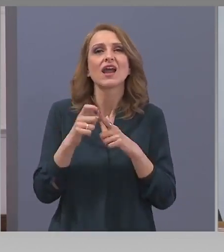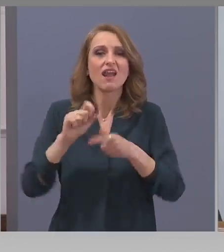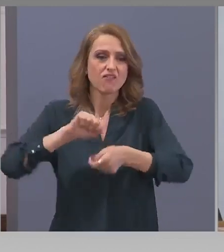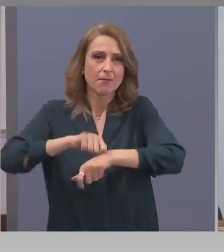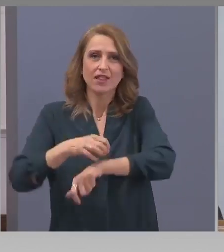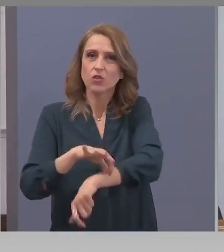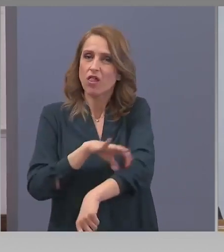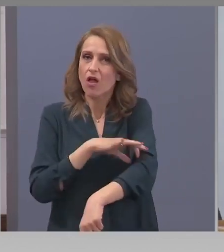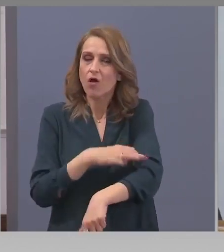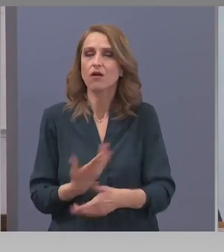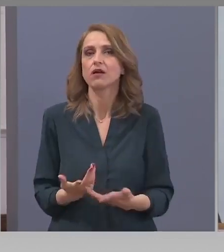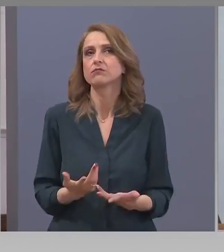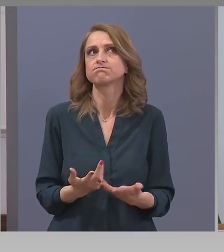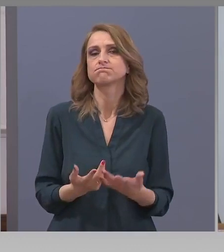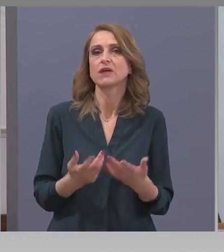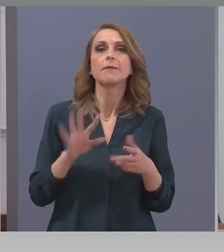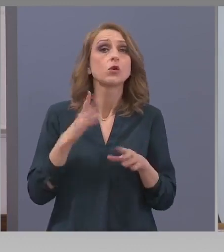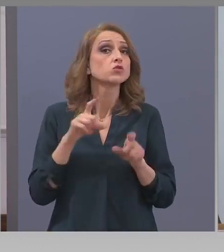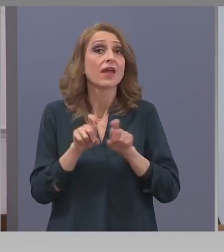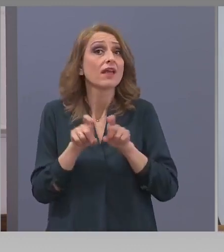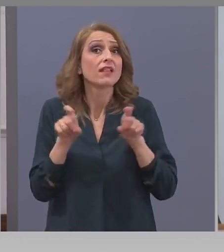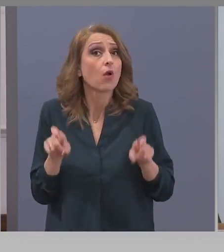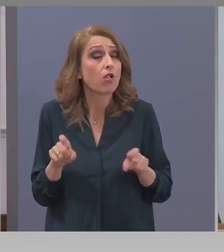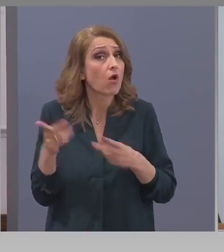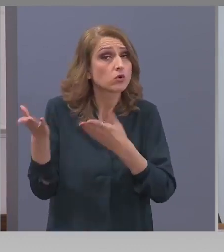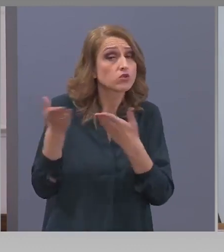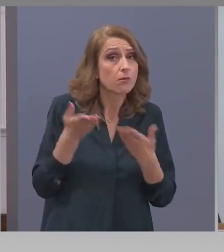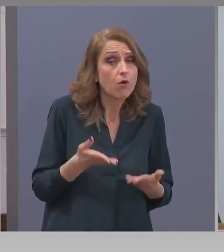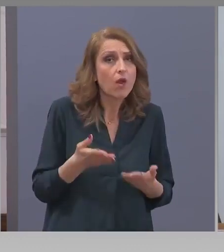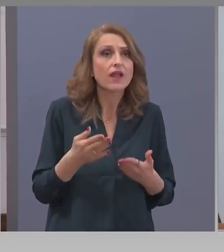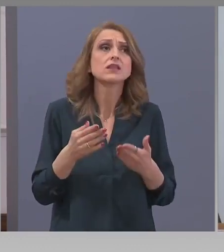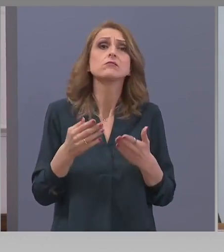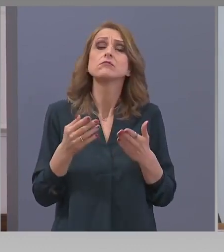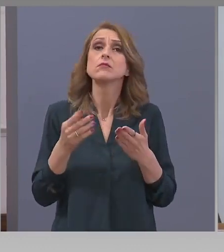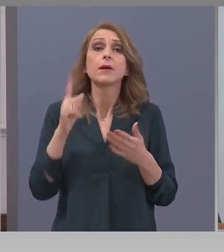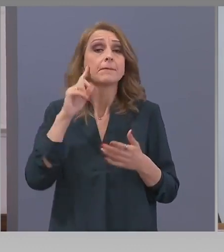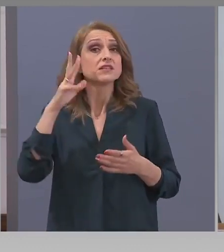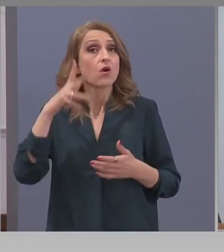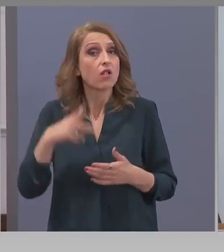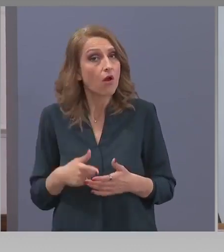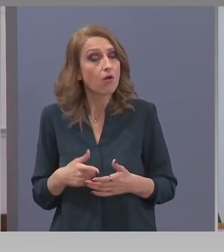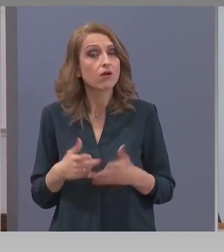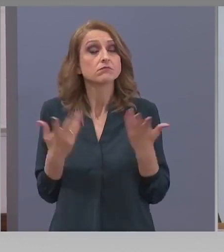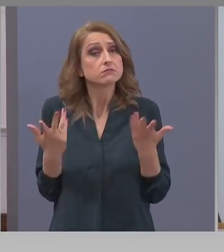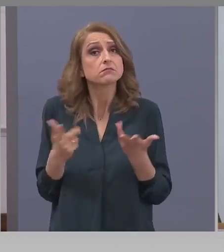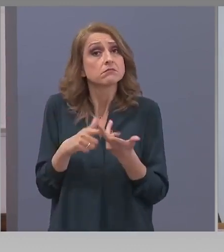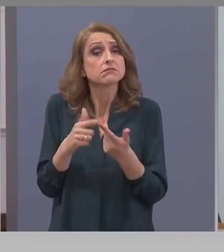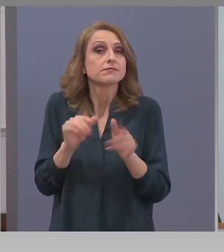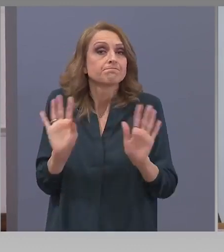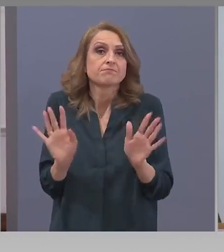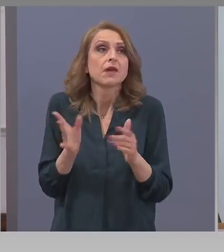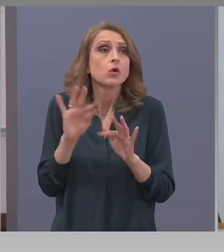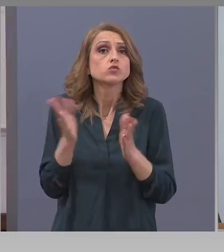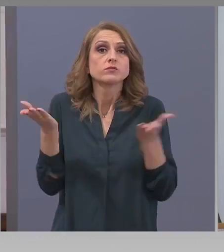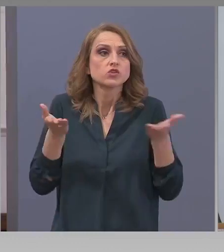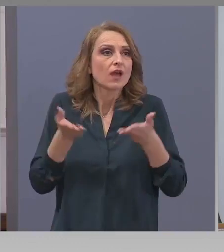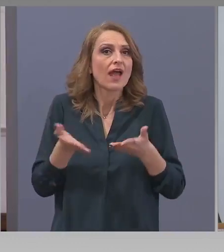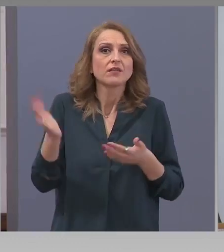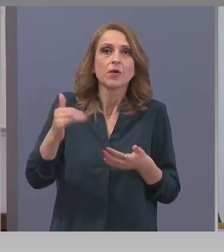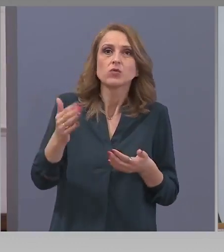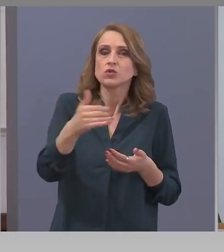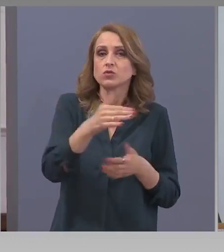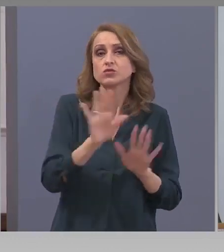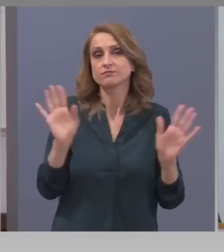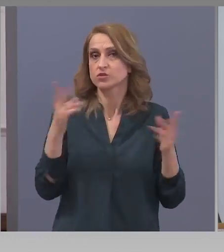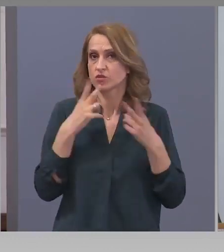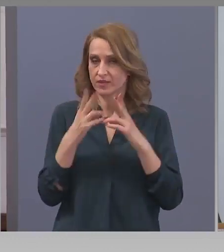може би ще имаме нужда от гинеколог, може би ще имаме нужда от други психологи, така нататък, така нататък. Сега, последно.